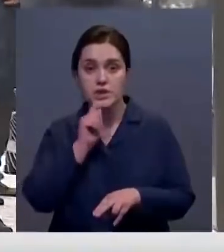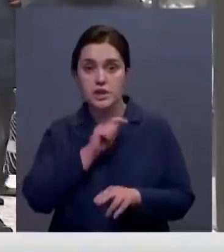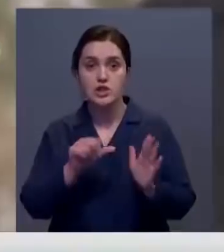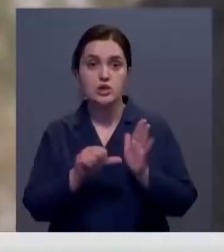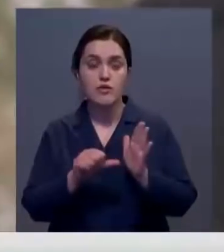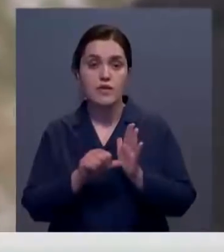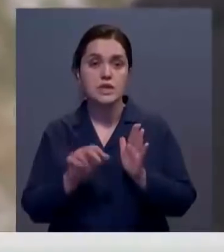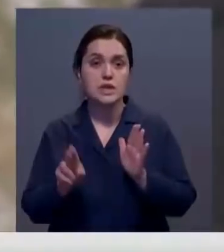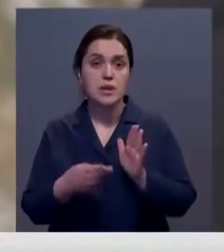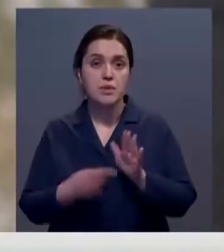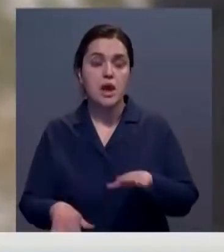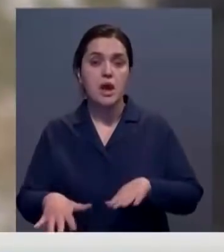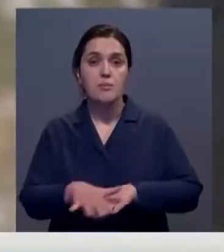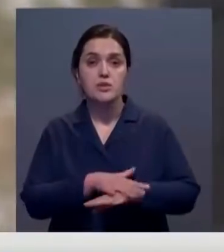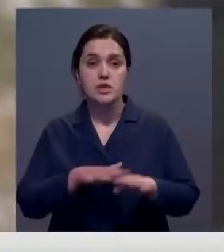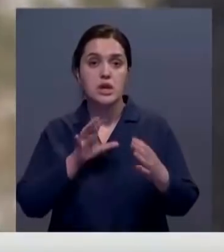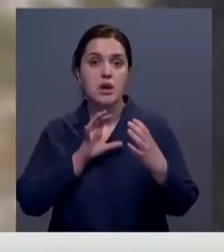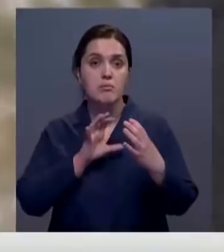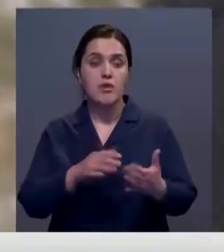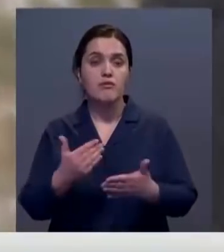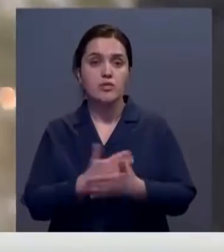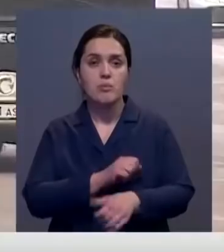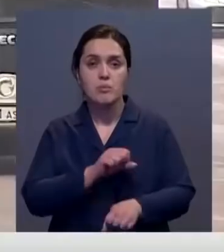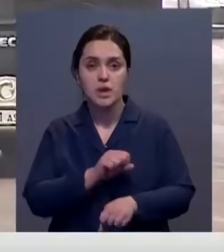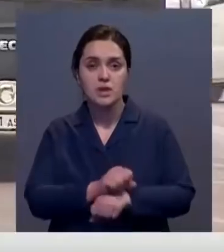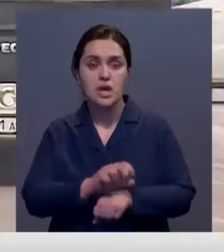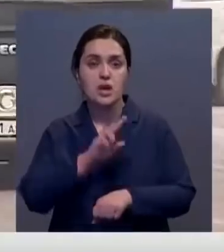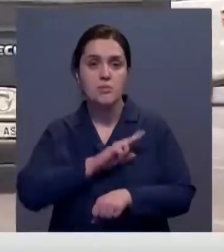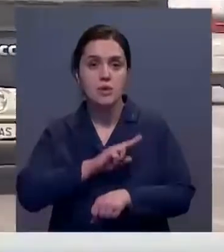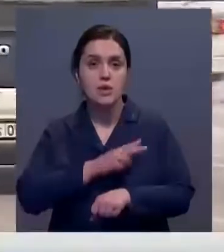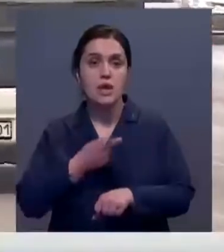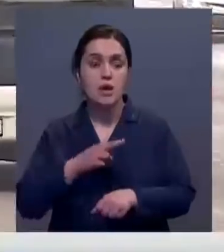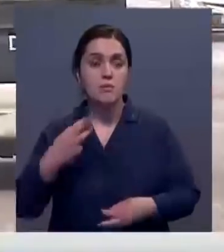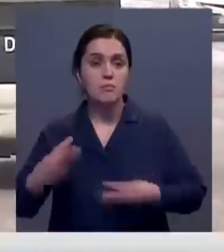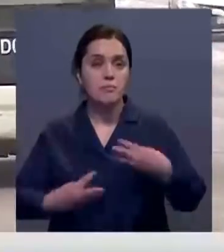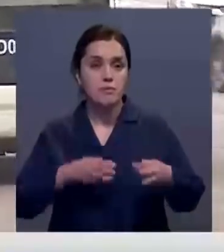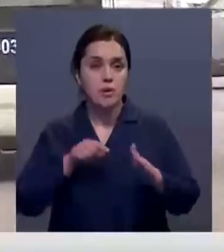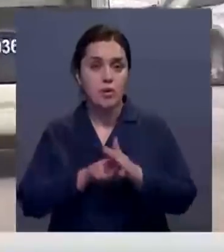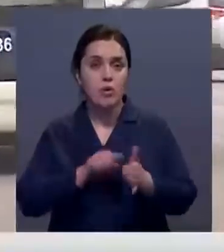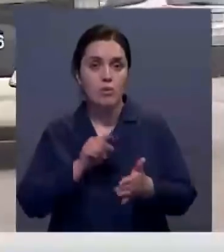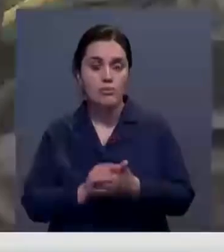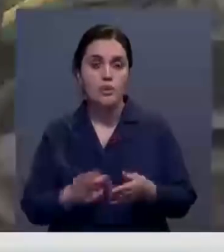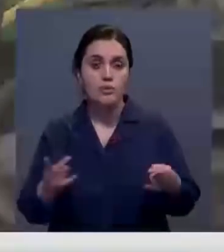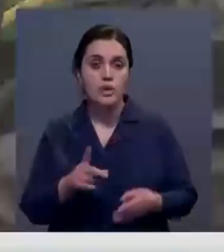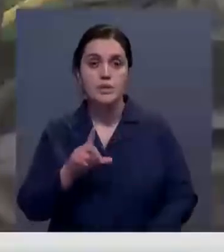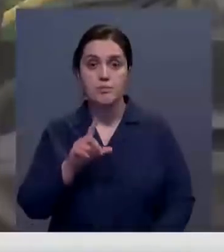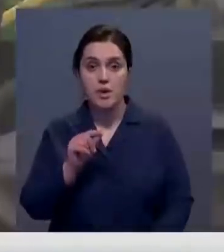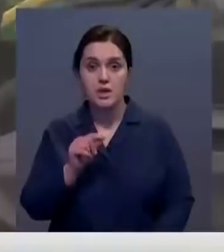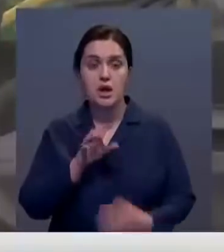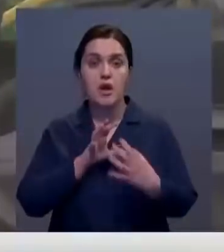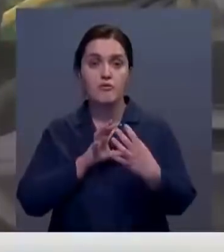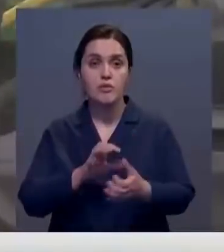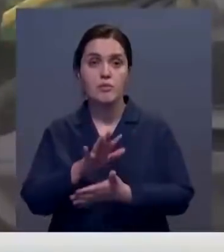воскресенье, 6 декабря, общественный транспорт вновь приостанавливает свою работу для проведения дезинфекции. С понедельника